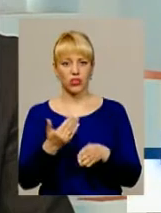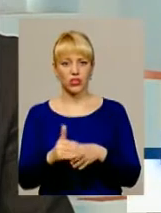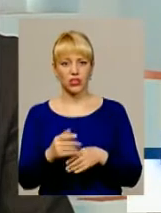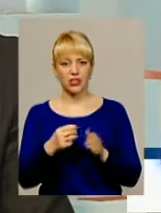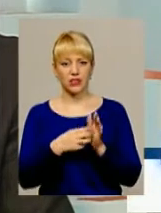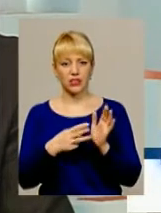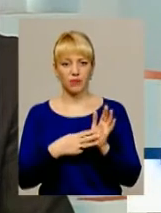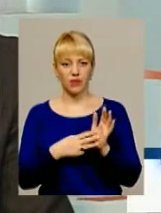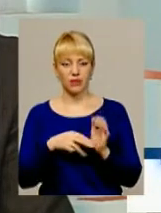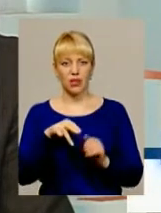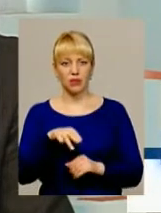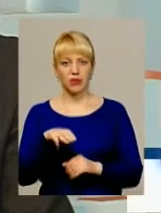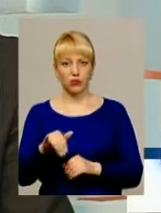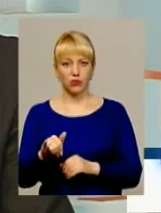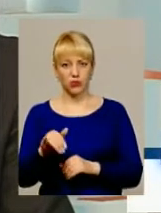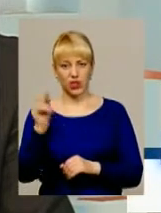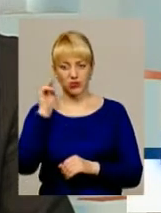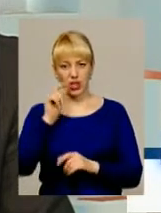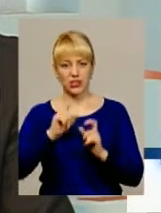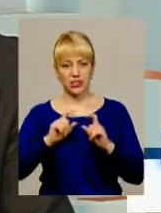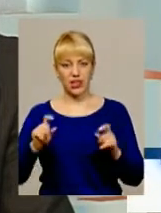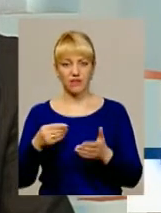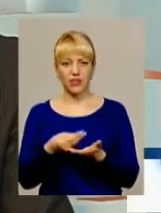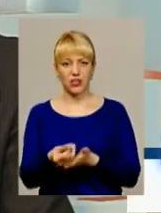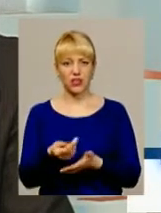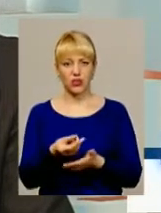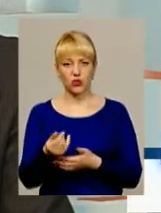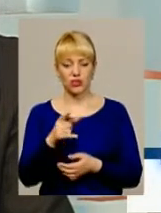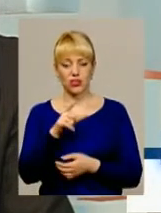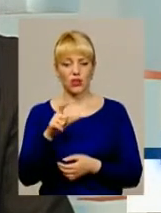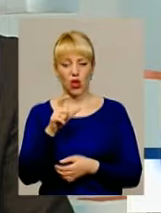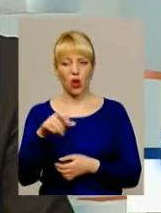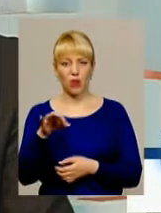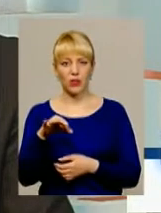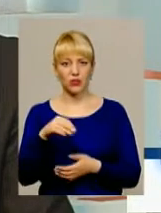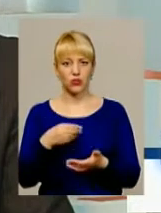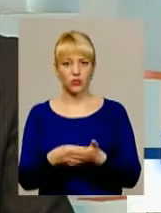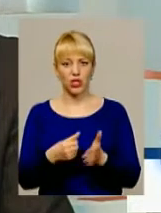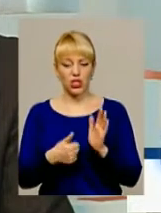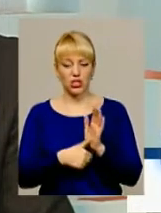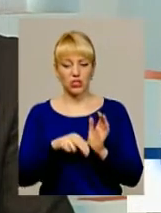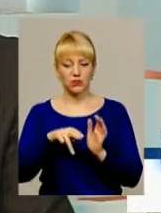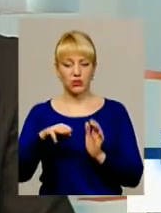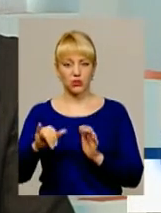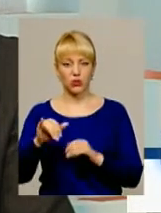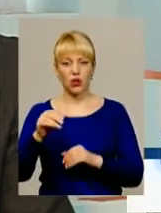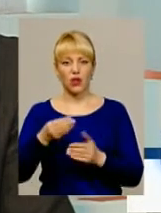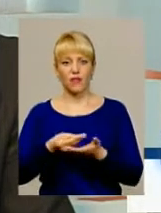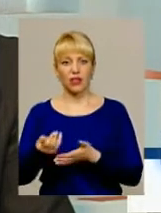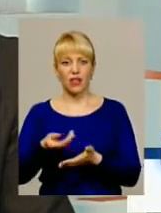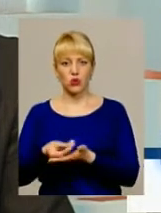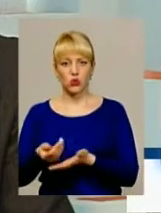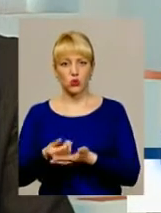18 професійно-технічних навчальних закладів фінансується з обласного бюджету, 6 професійно-технічних навчальних закладів